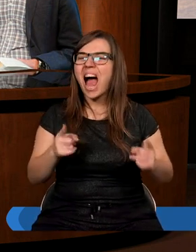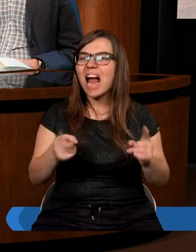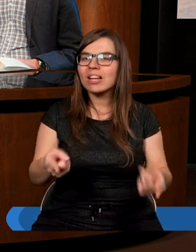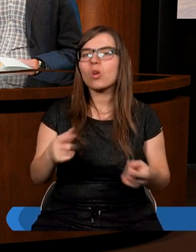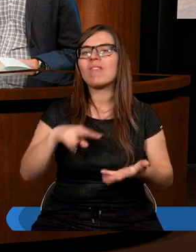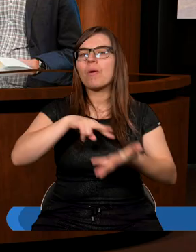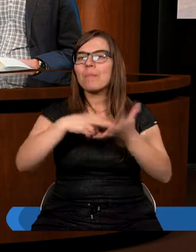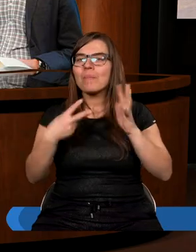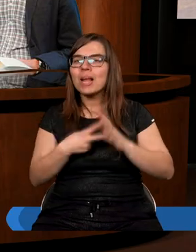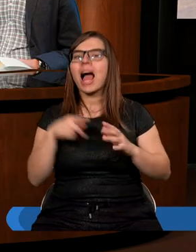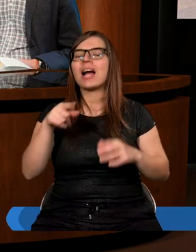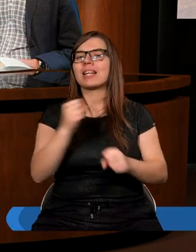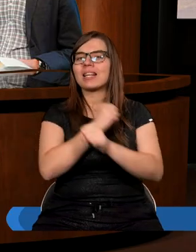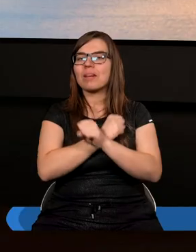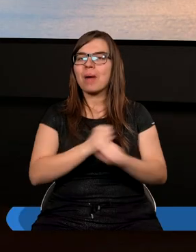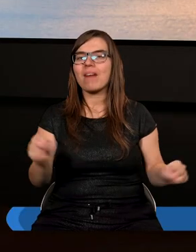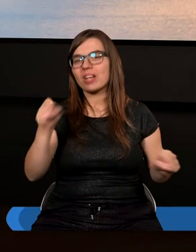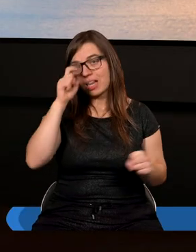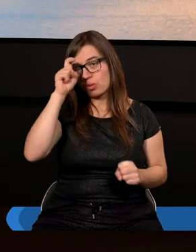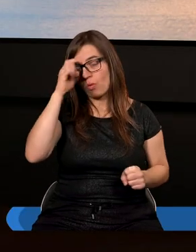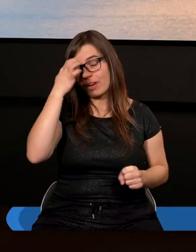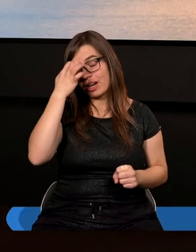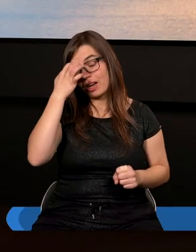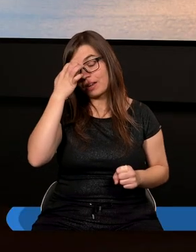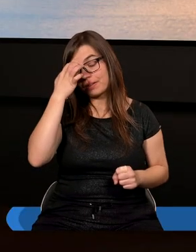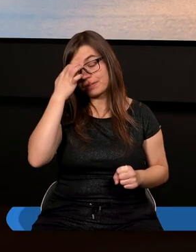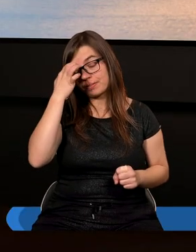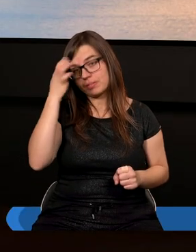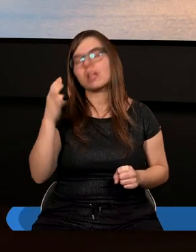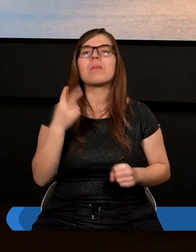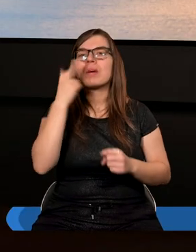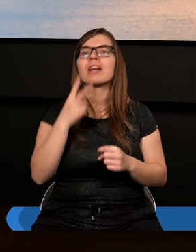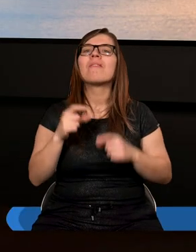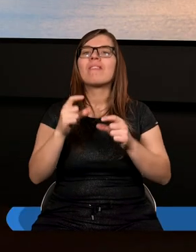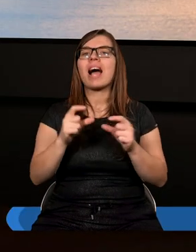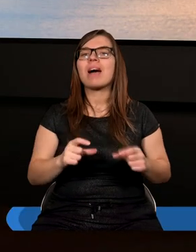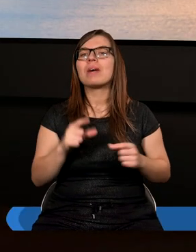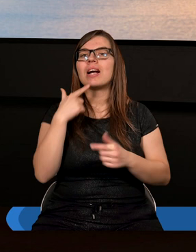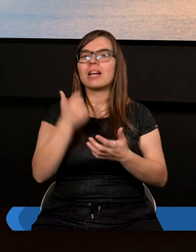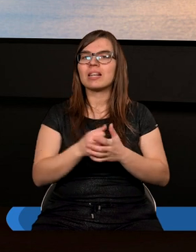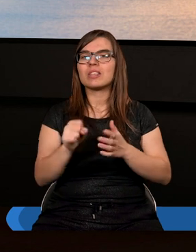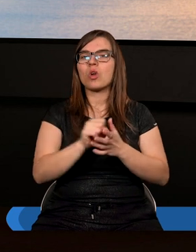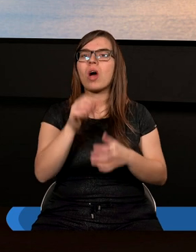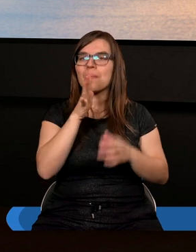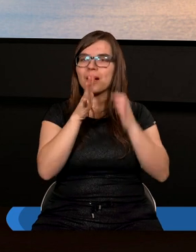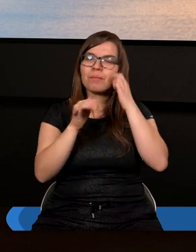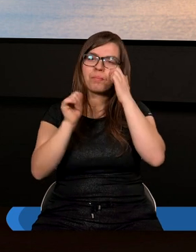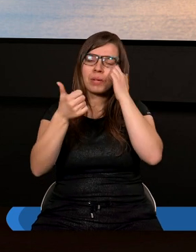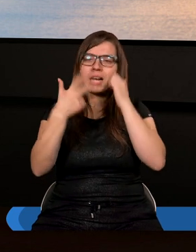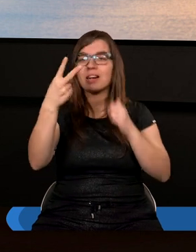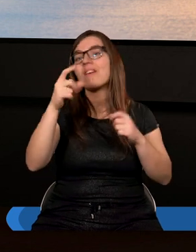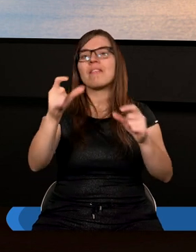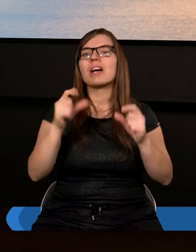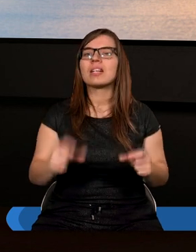ratowania, plan zbawienia człowieka. I przeczytamy teraz fragment z Listu do Hebrajczyków, z ósmego rozdziału, pierwsze dwa